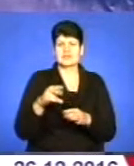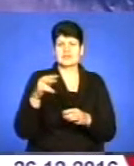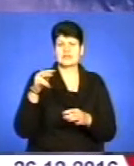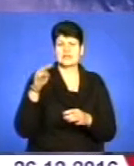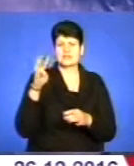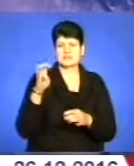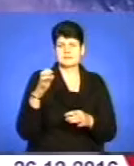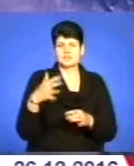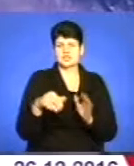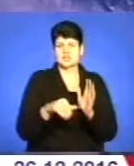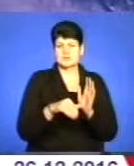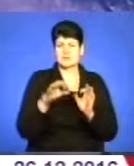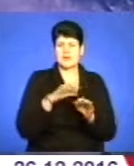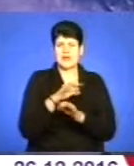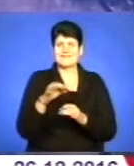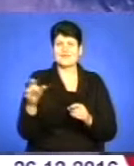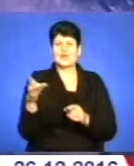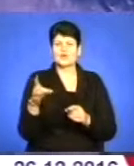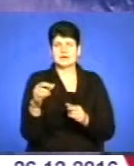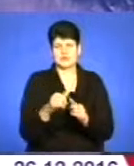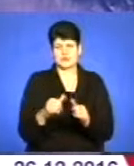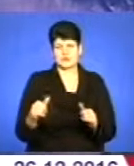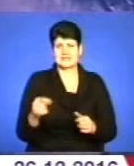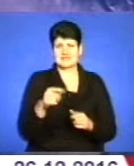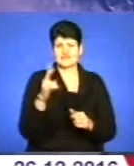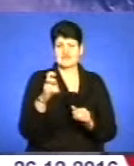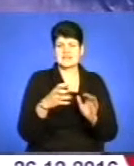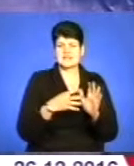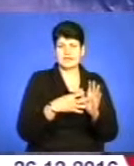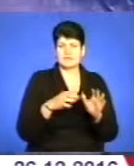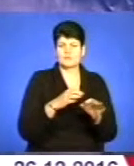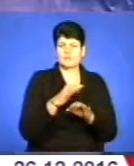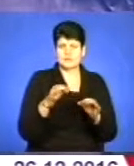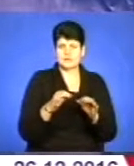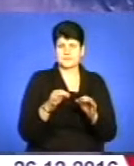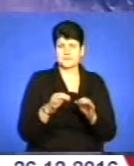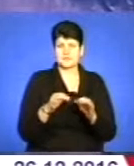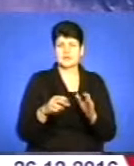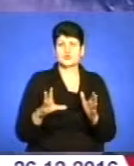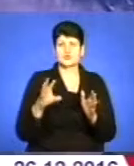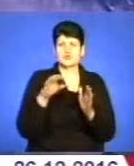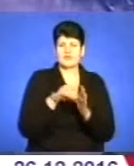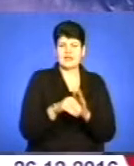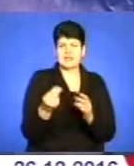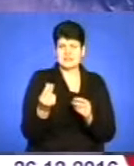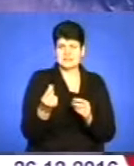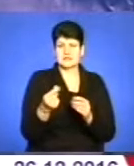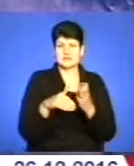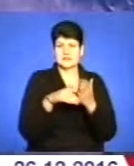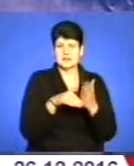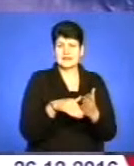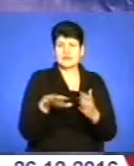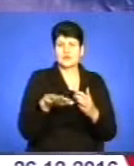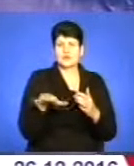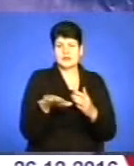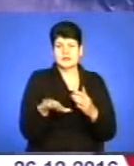регіонального розвитку. З них 209 проєктів за рахунок субвенції на територіальні, субвенції на